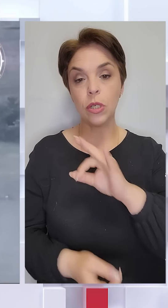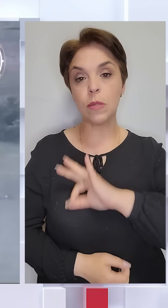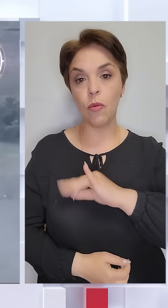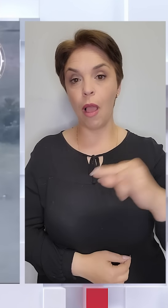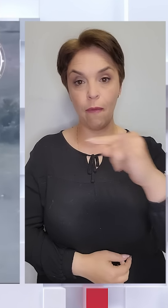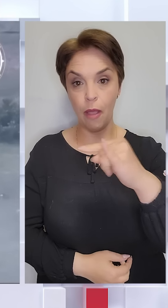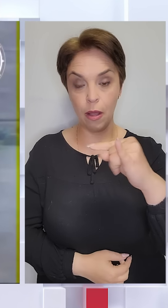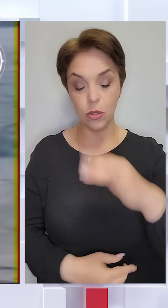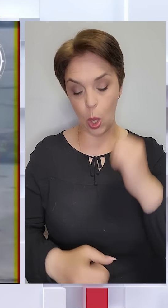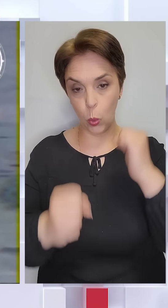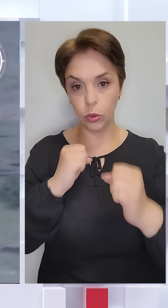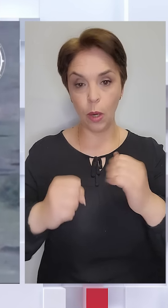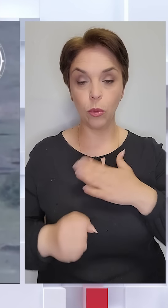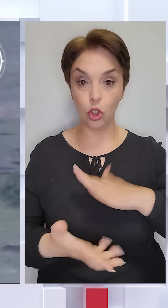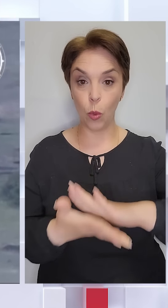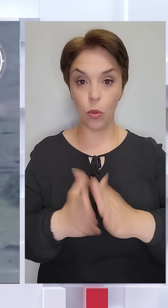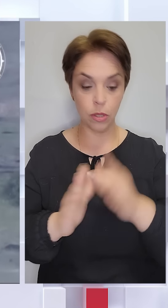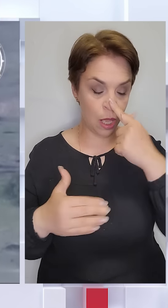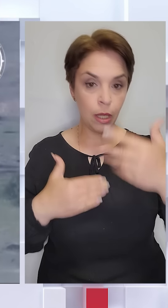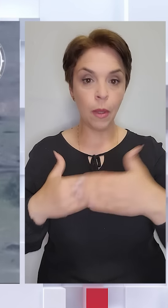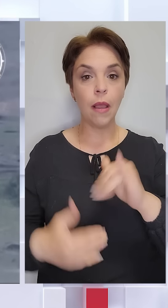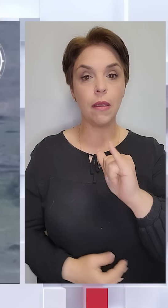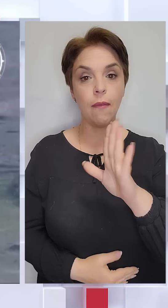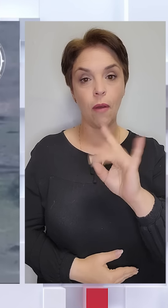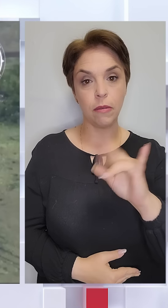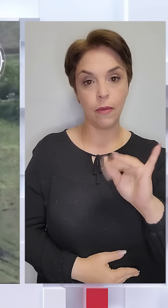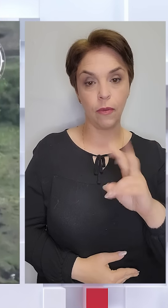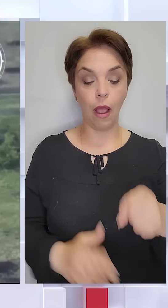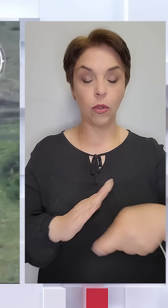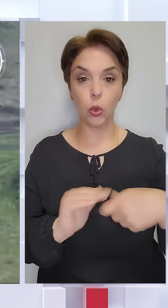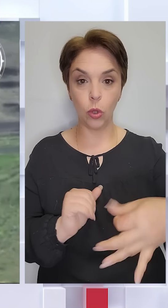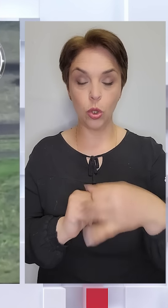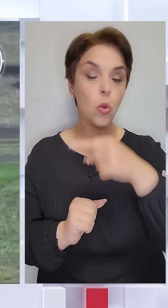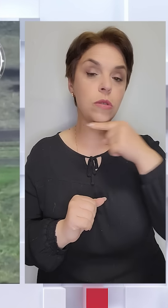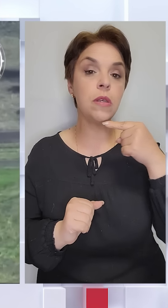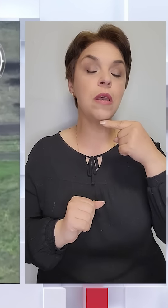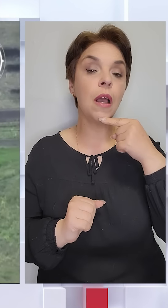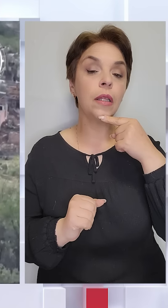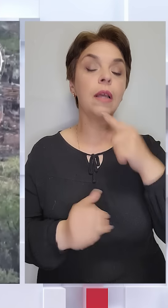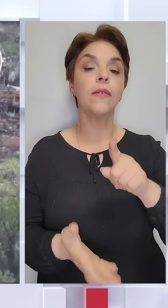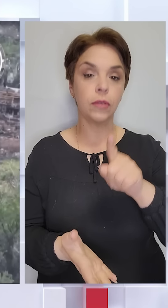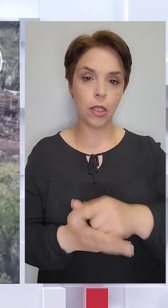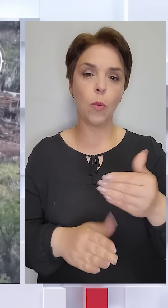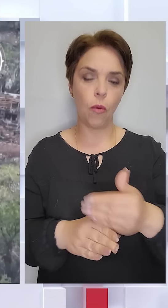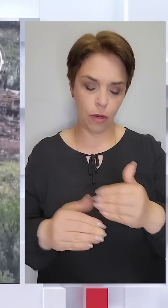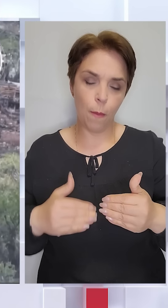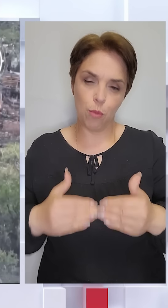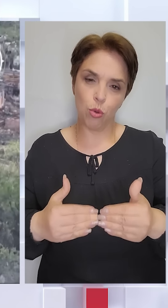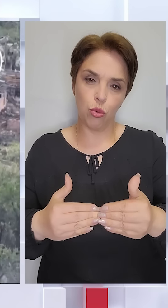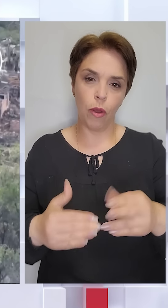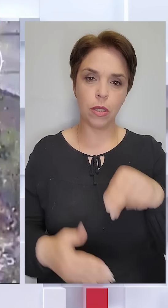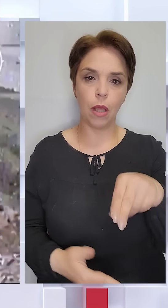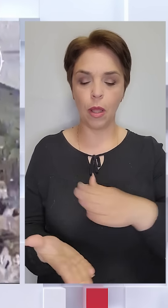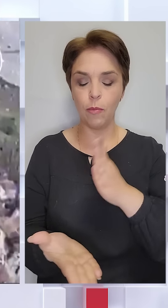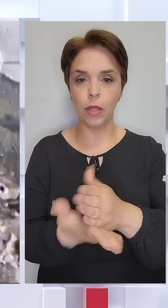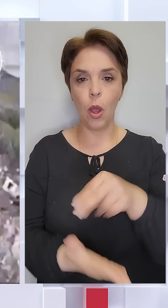авіацію для ударів по наших позиціях неподалік Іванівки. На Донеччині росіянам вдається повільно, але просуватися на Покровському